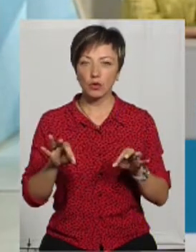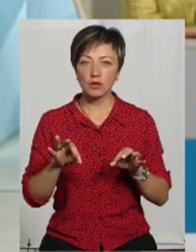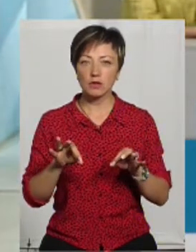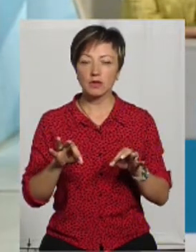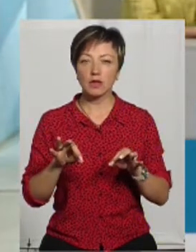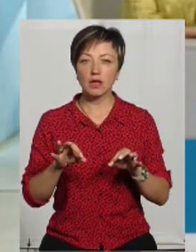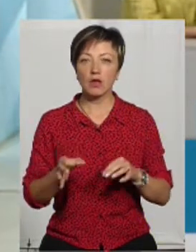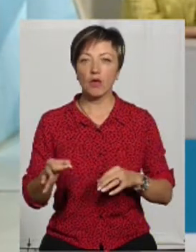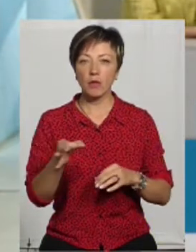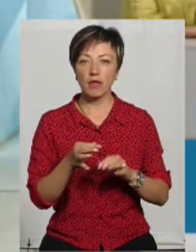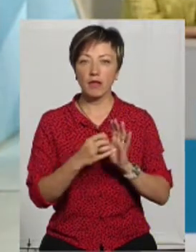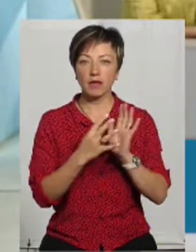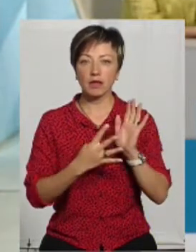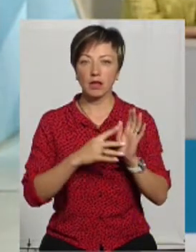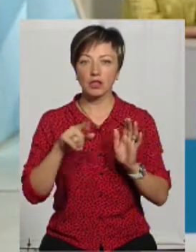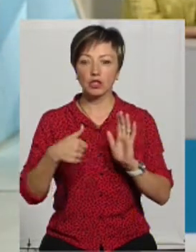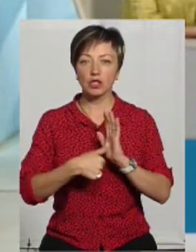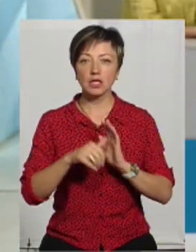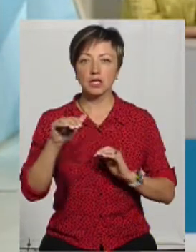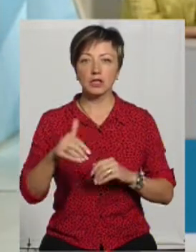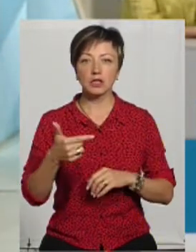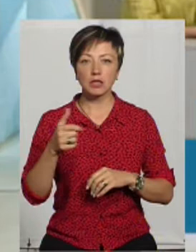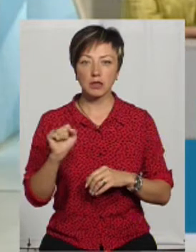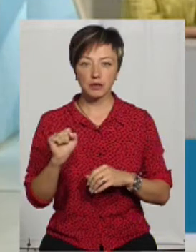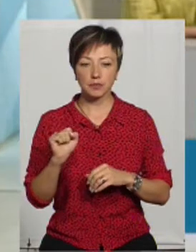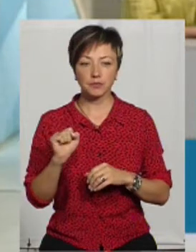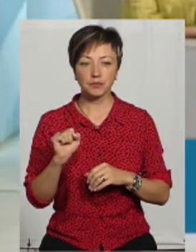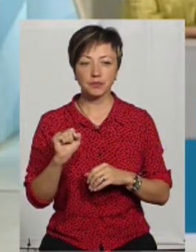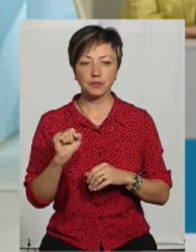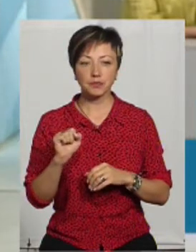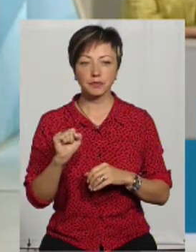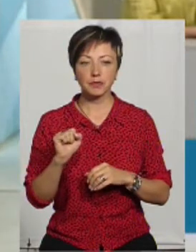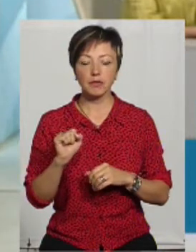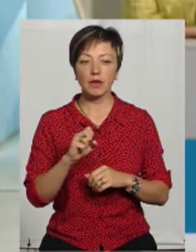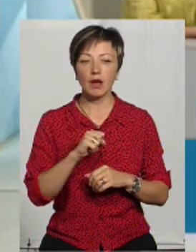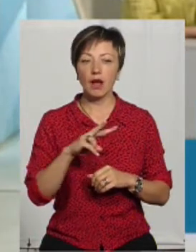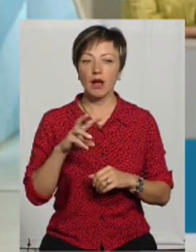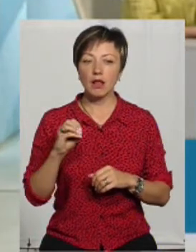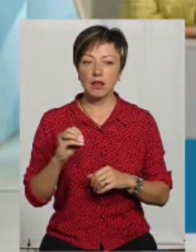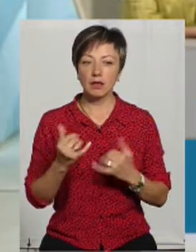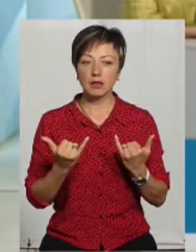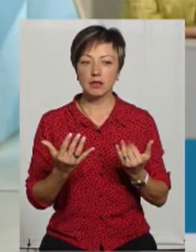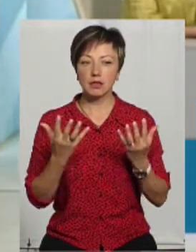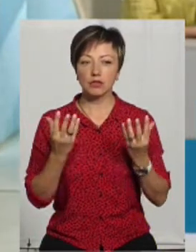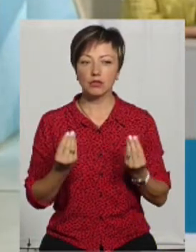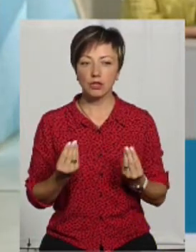по області на 19,6 тисяч гектарів для створення громадських пасовищ. Але на даний час